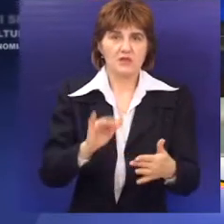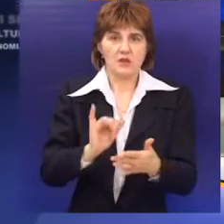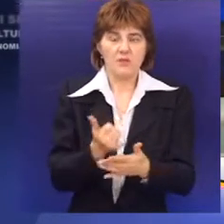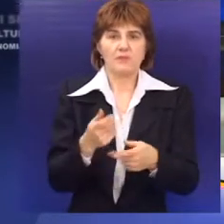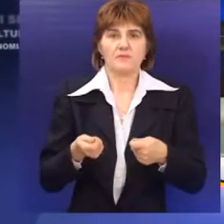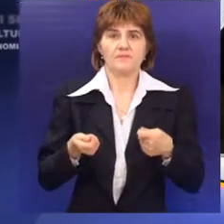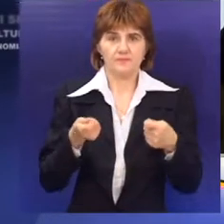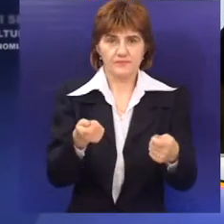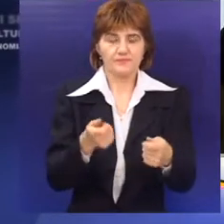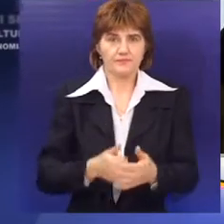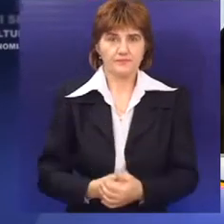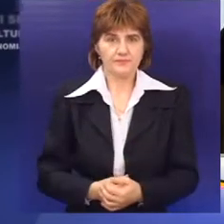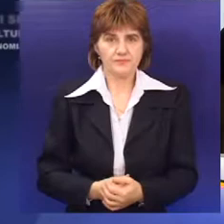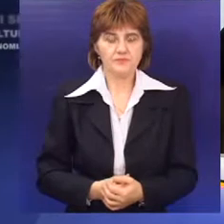ponovo.